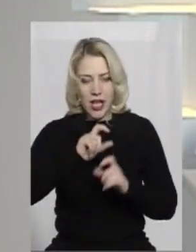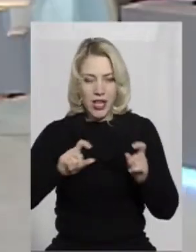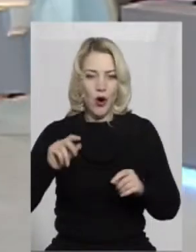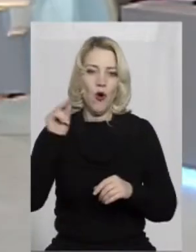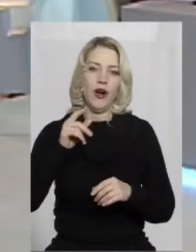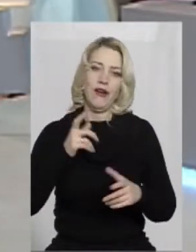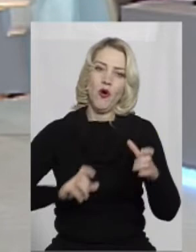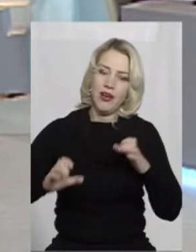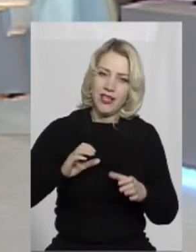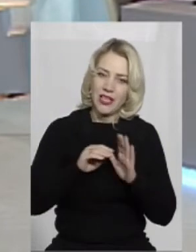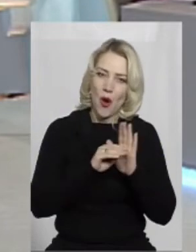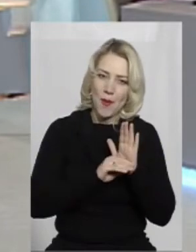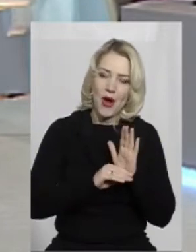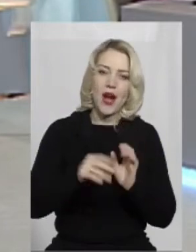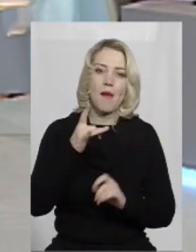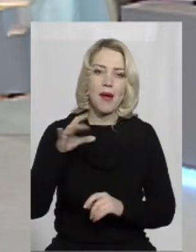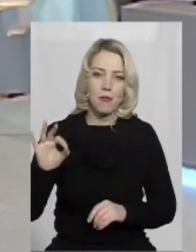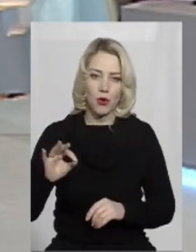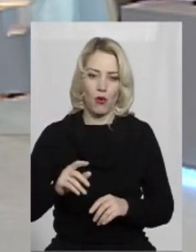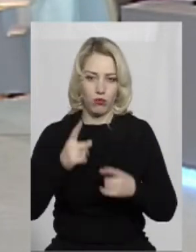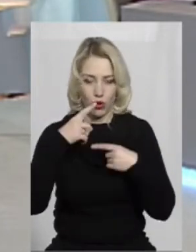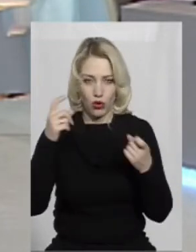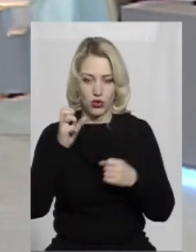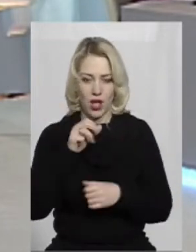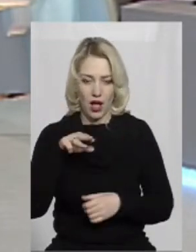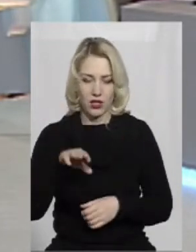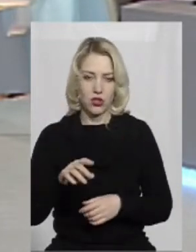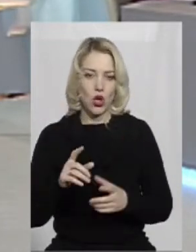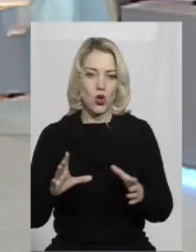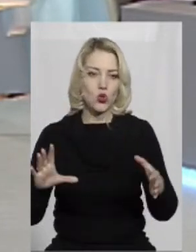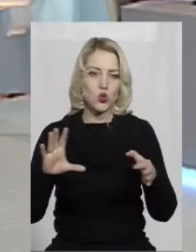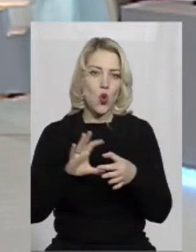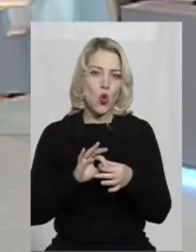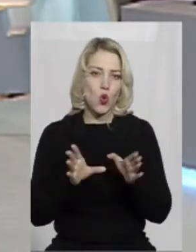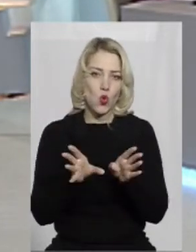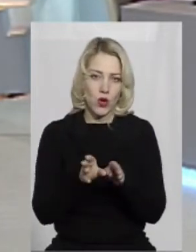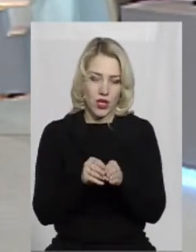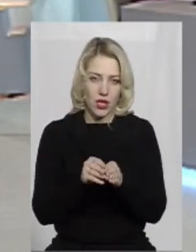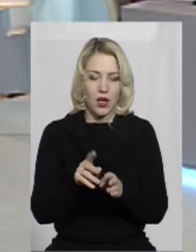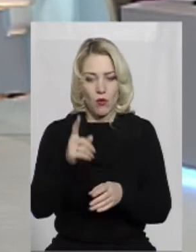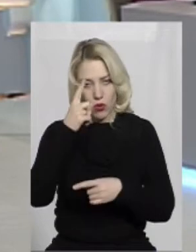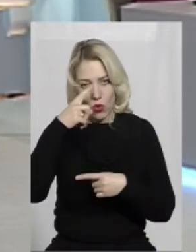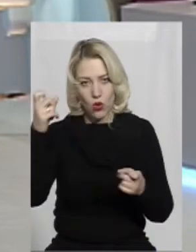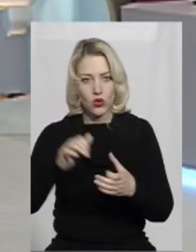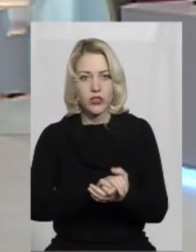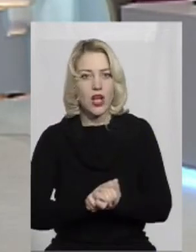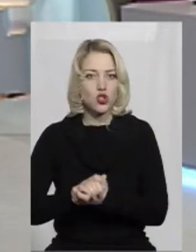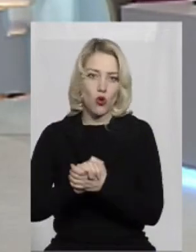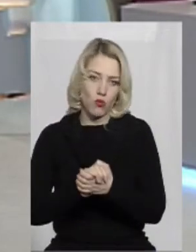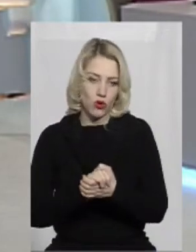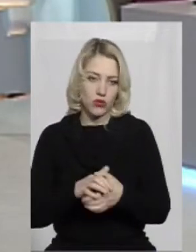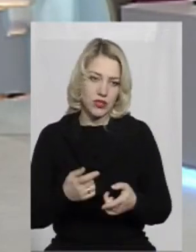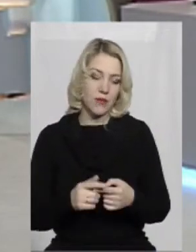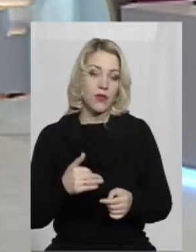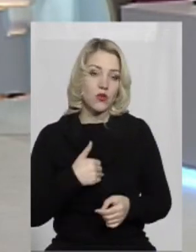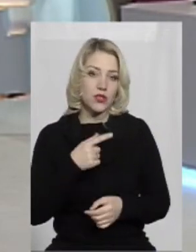чи можливо університетської програми, саме про проголошення акту злуки, чи проголошення соборності? Перш за